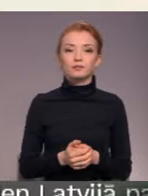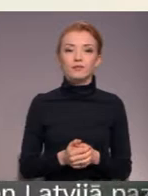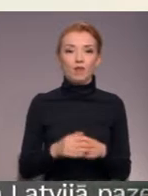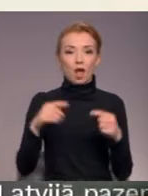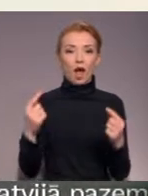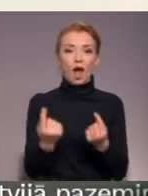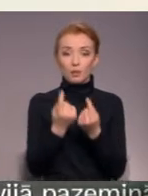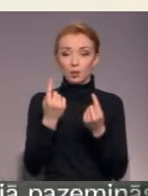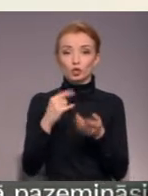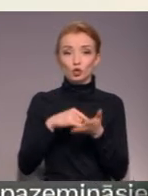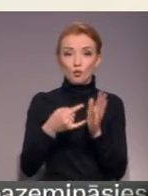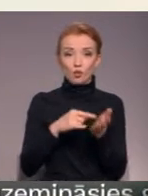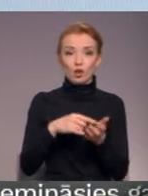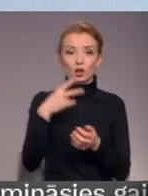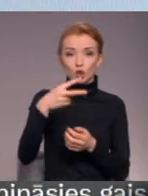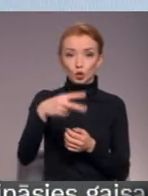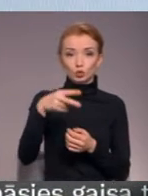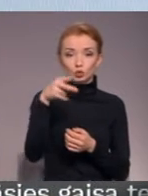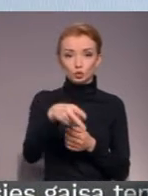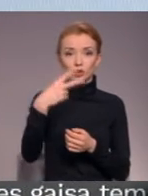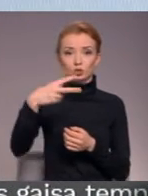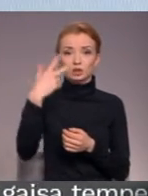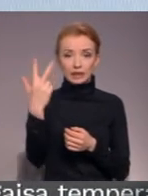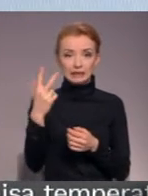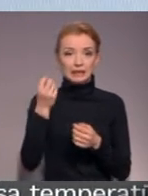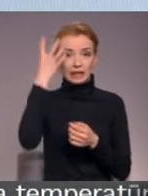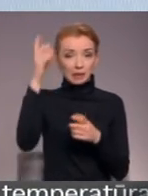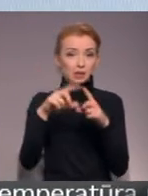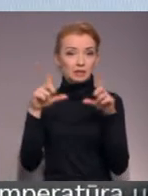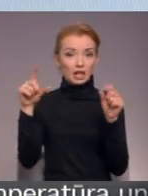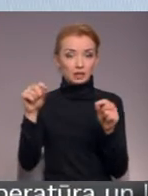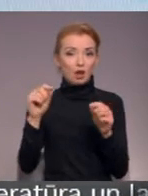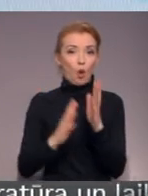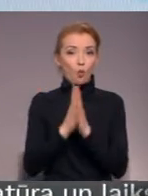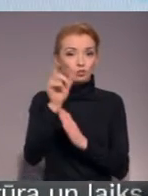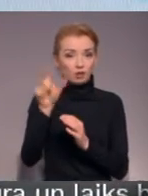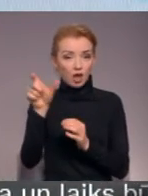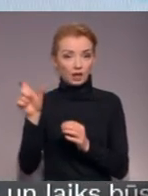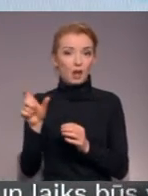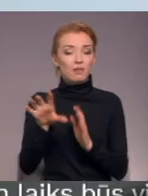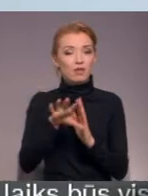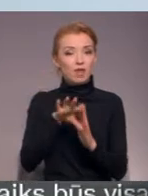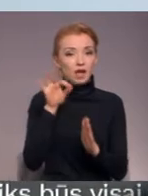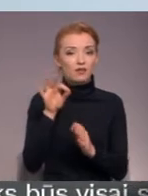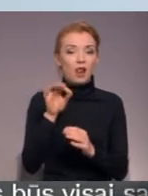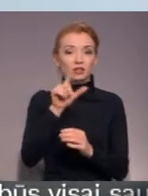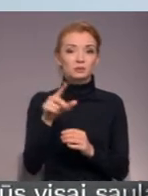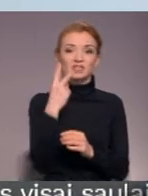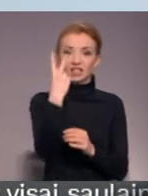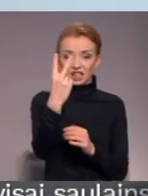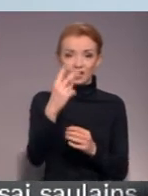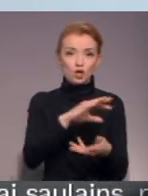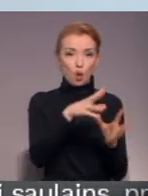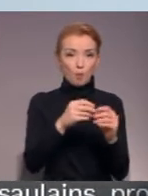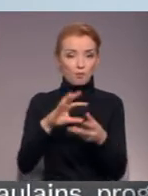Atbilstoši projektam Skola 2030, izglītības iestādēm audzēkņu izvēlei ir jāpiedāvā vismas divi padzeļināto kursu